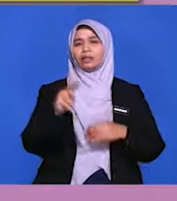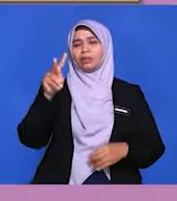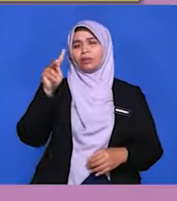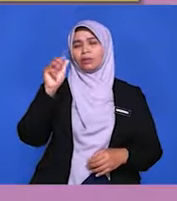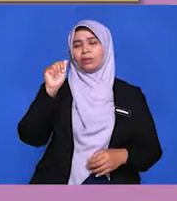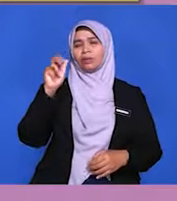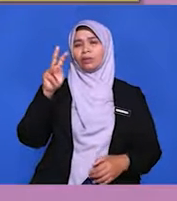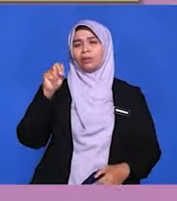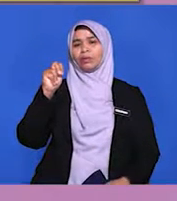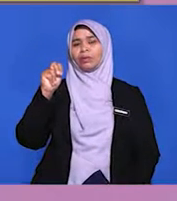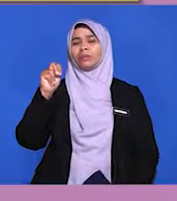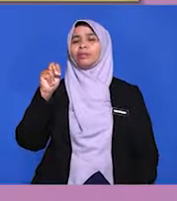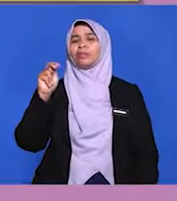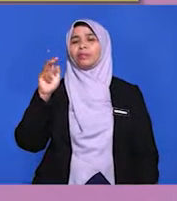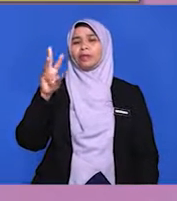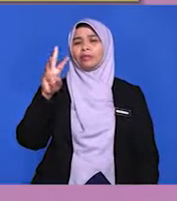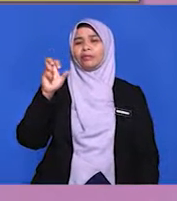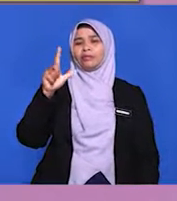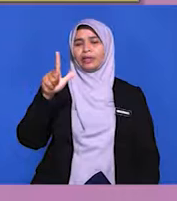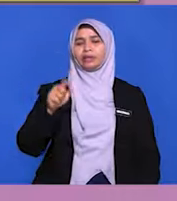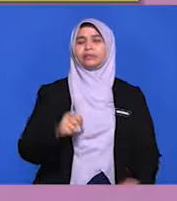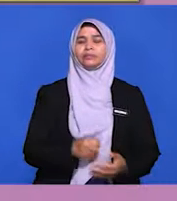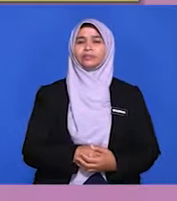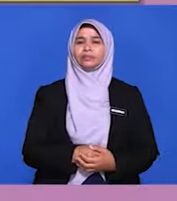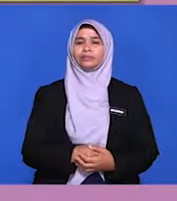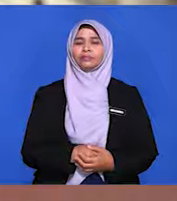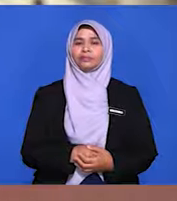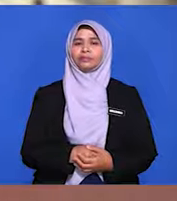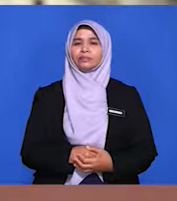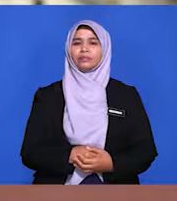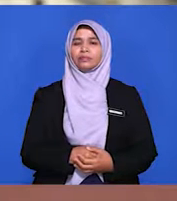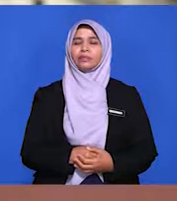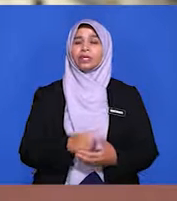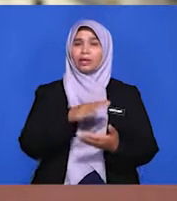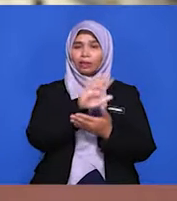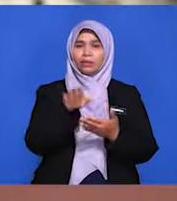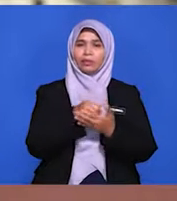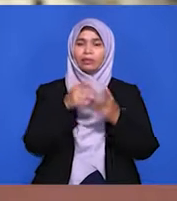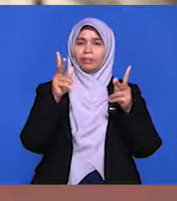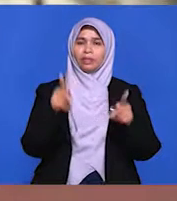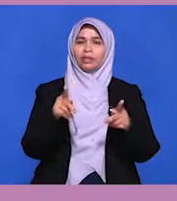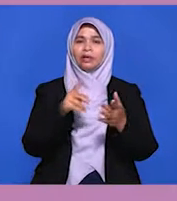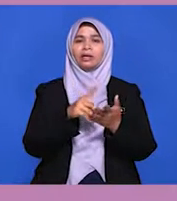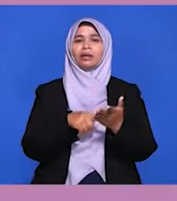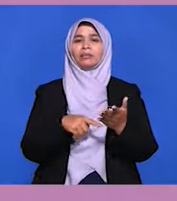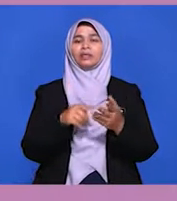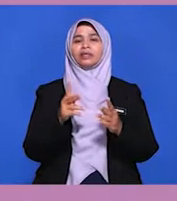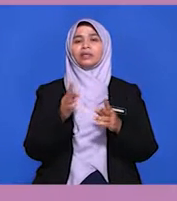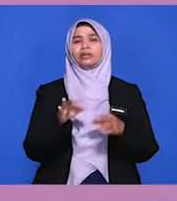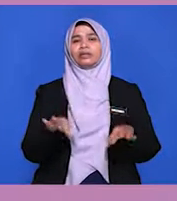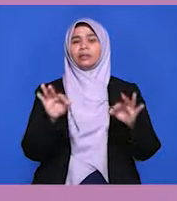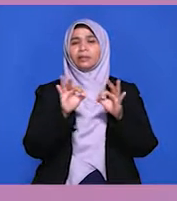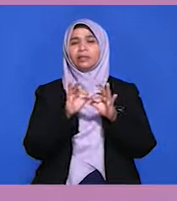Commonwealth ataupun negara-negara bekas jajahan Britain. Para pelajar, apakah kepentingan